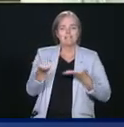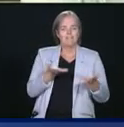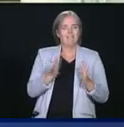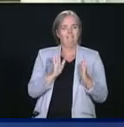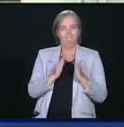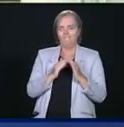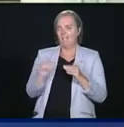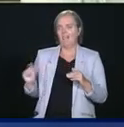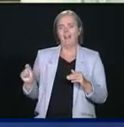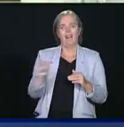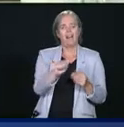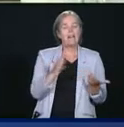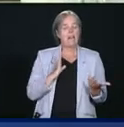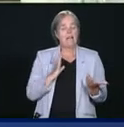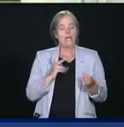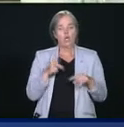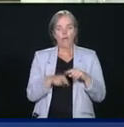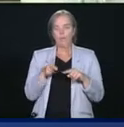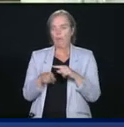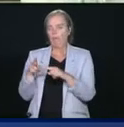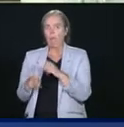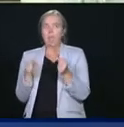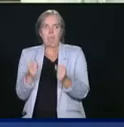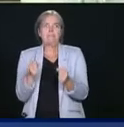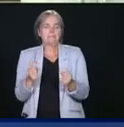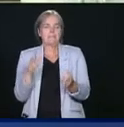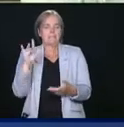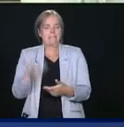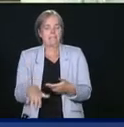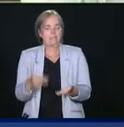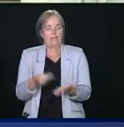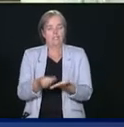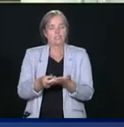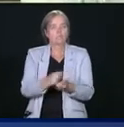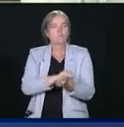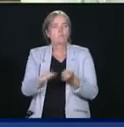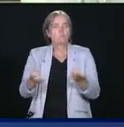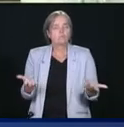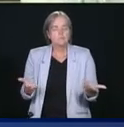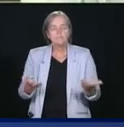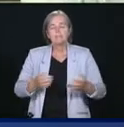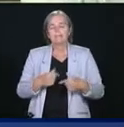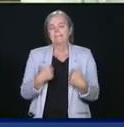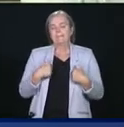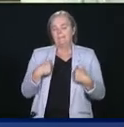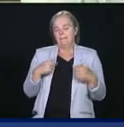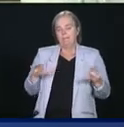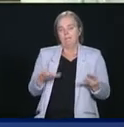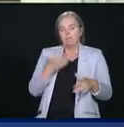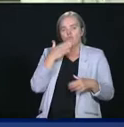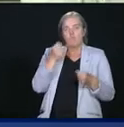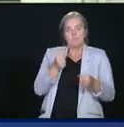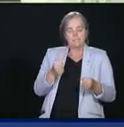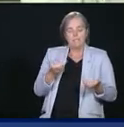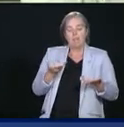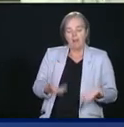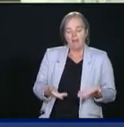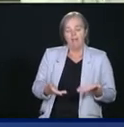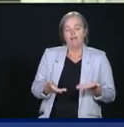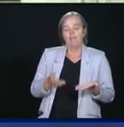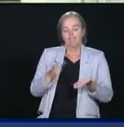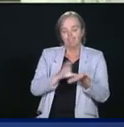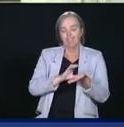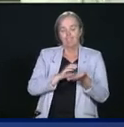d'être coupés. Nous allons donc faire tout ce qu'on peut. Ce transfert de fonds qu'on fait